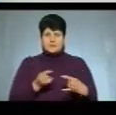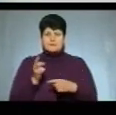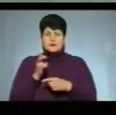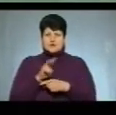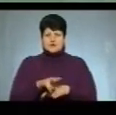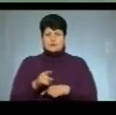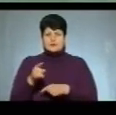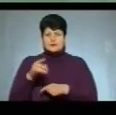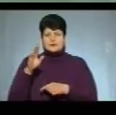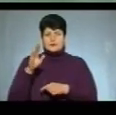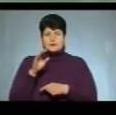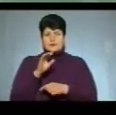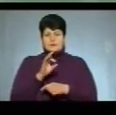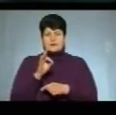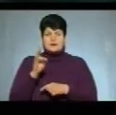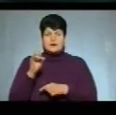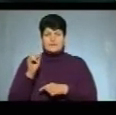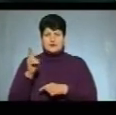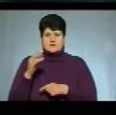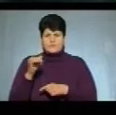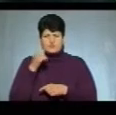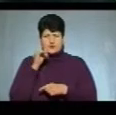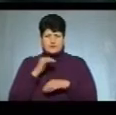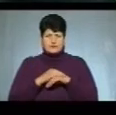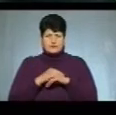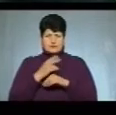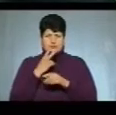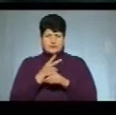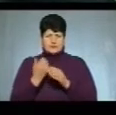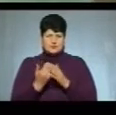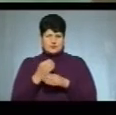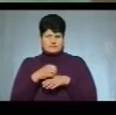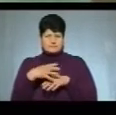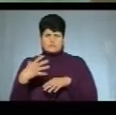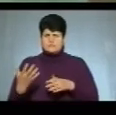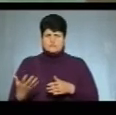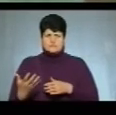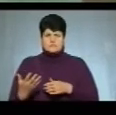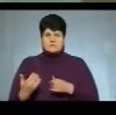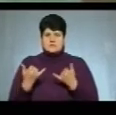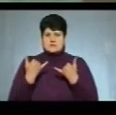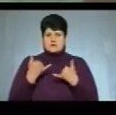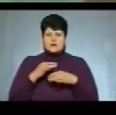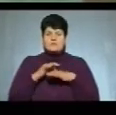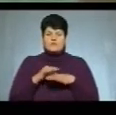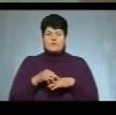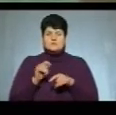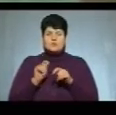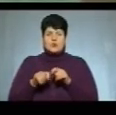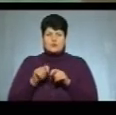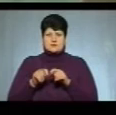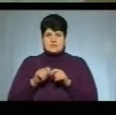тернополянин Роман Навроцький. Учора ввечері він помітив на тілі нове утворення. Ми зараз проводимо обстеження